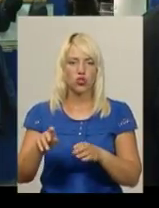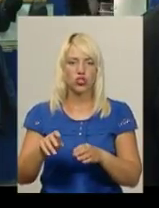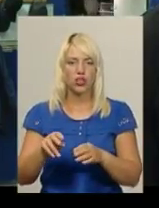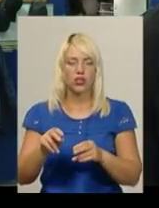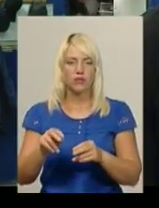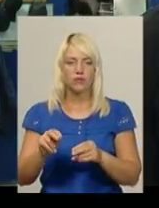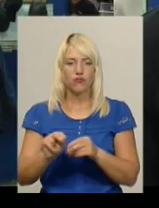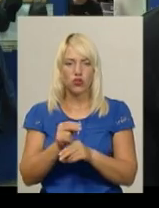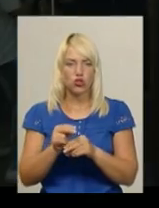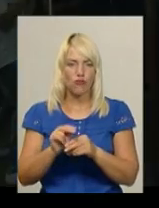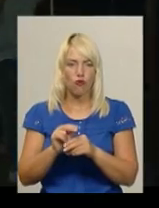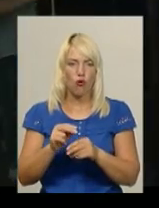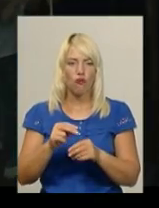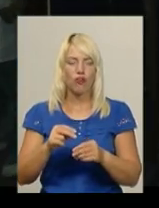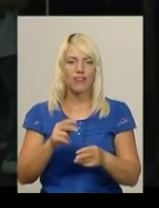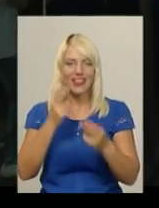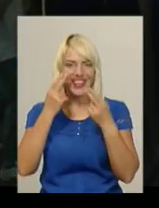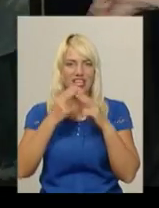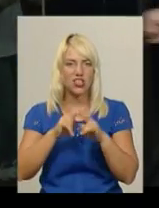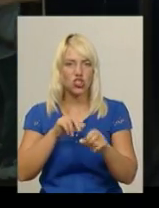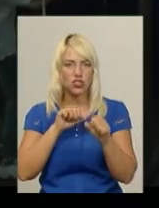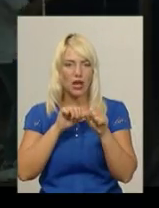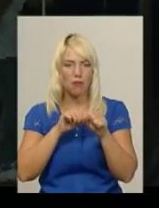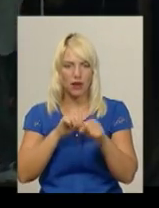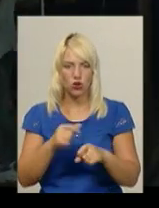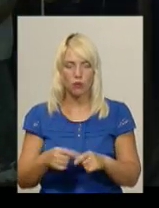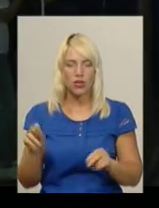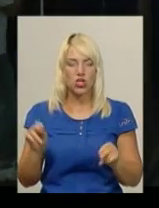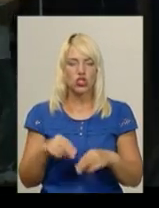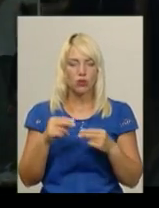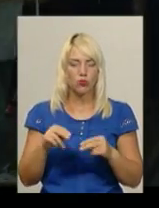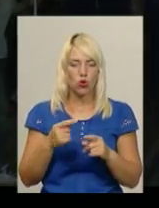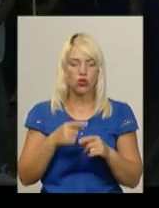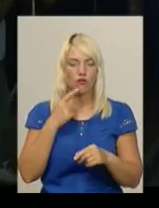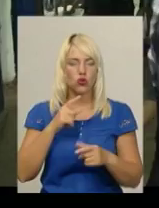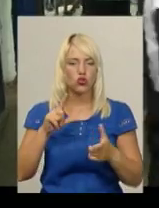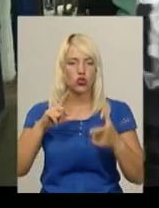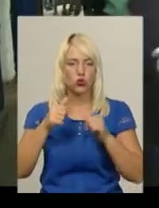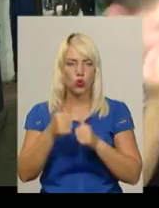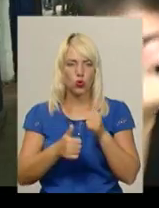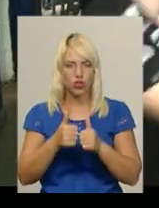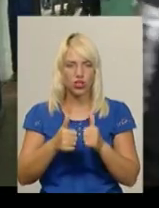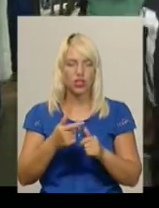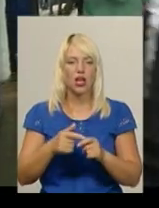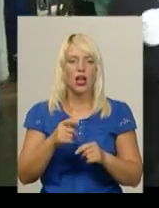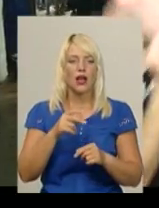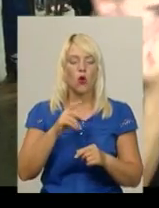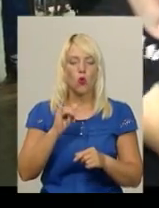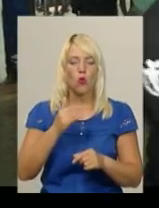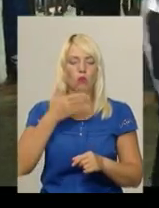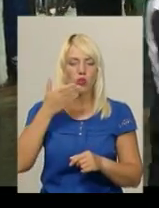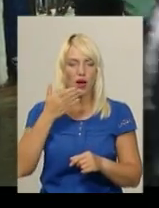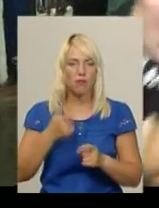коронні серії. Чемпіон Європи з боксу Аркадій Карцан турнір у Будапешті називає підготовкою до чемпіонату України серед